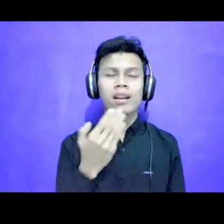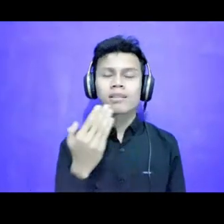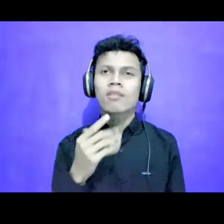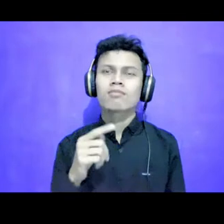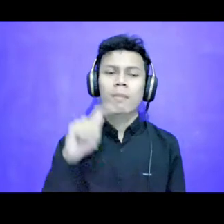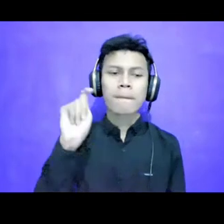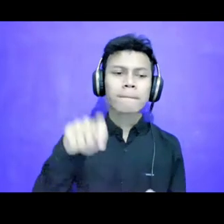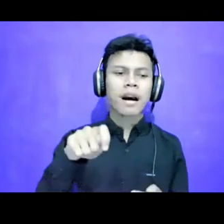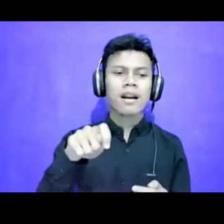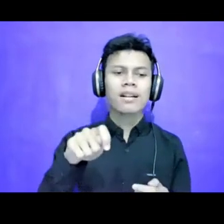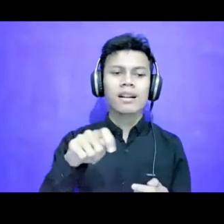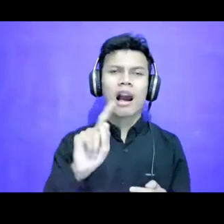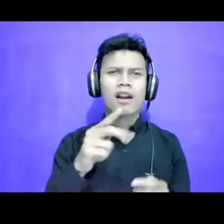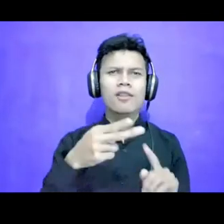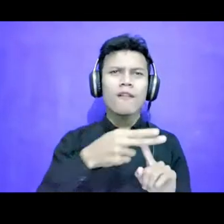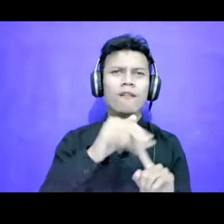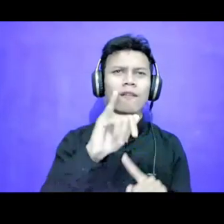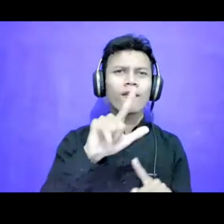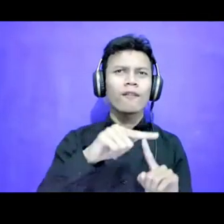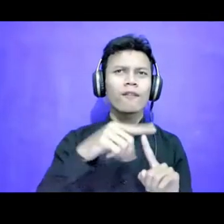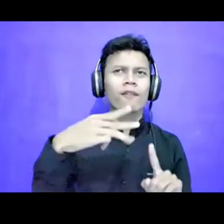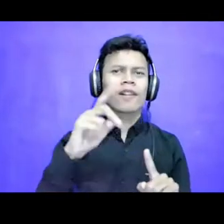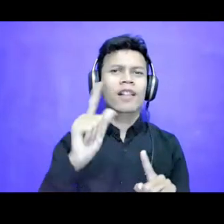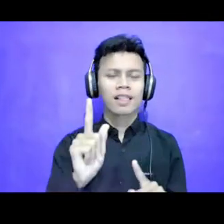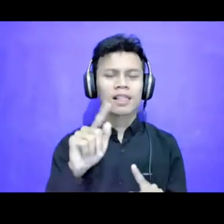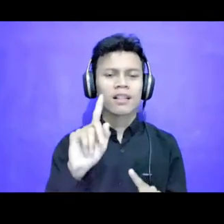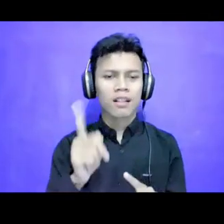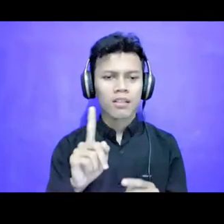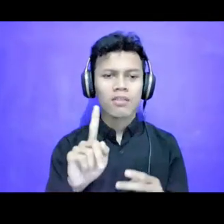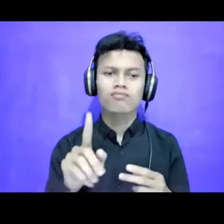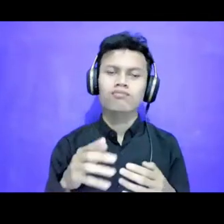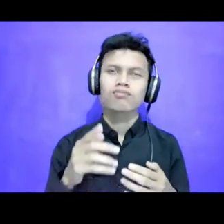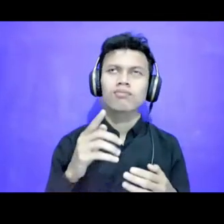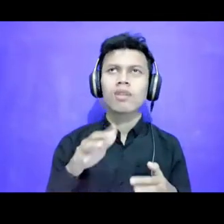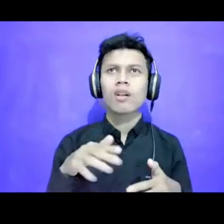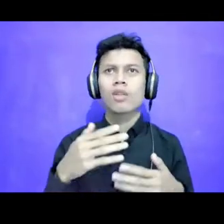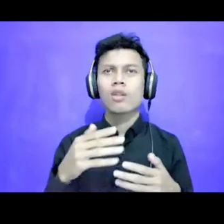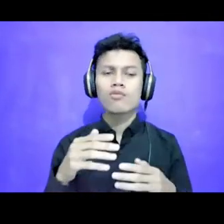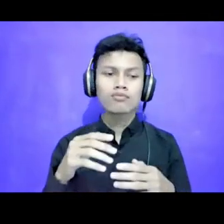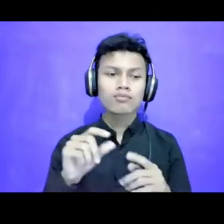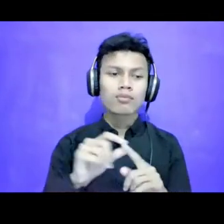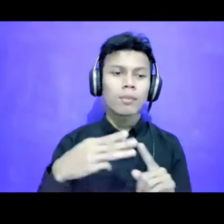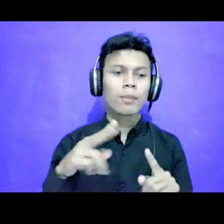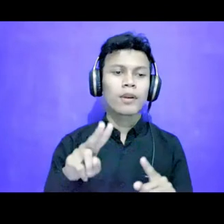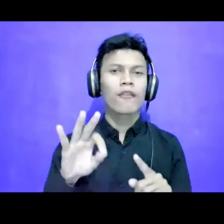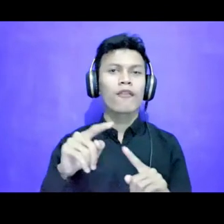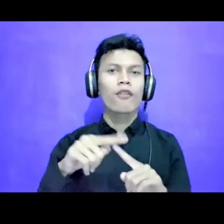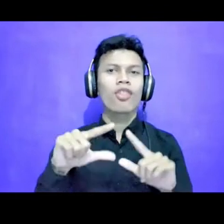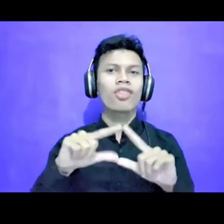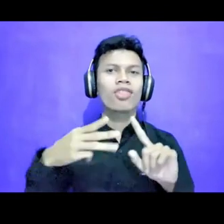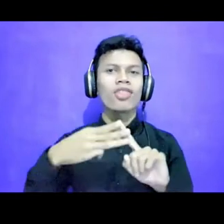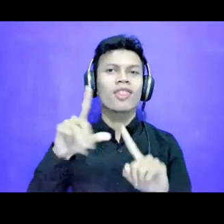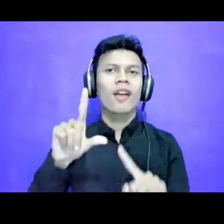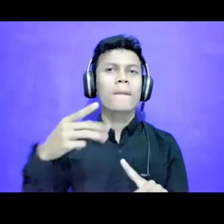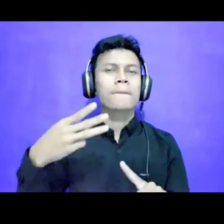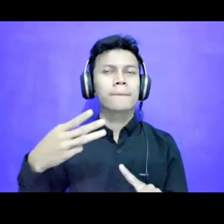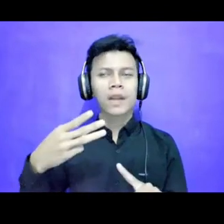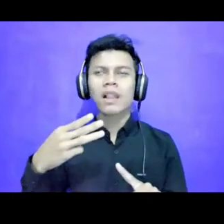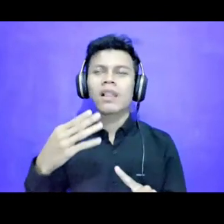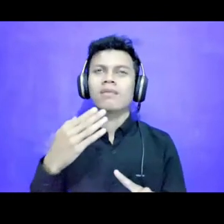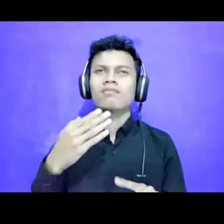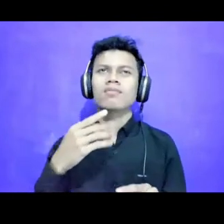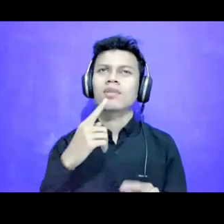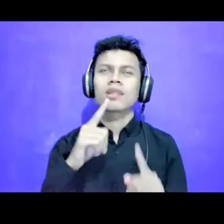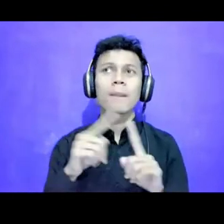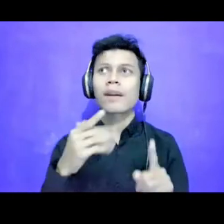Pakai Ada Filternya Kemudian Juga Ada Pivot Table Yang Lazim Dipakai Itu